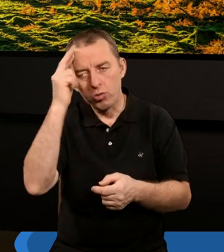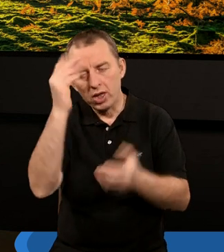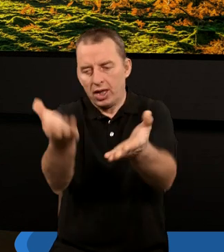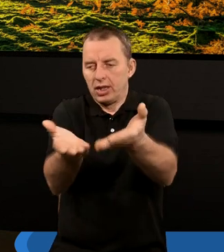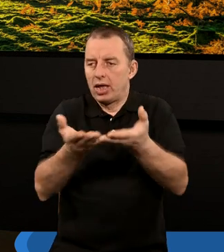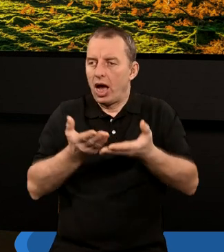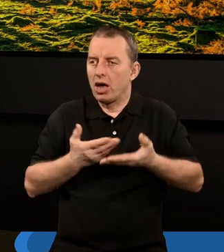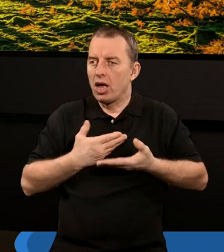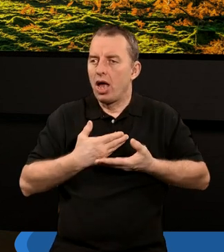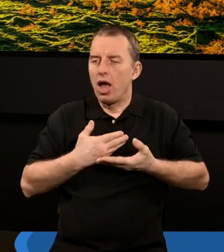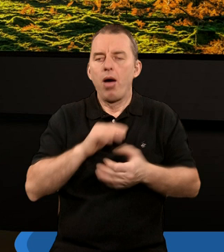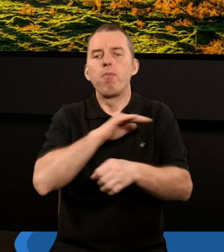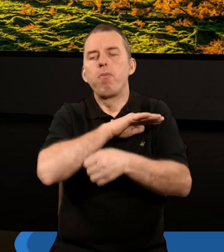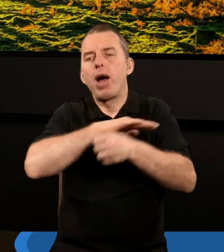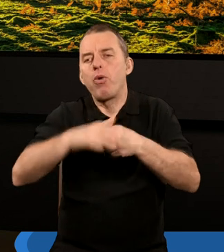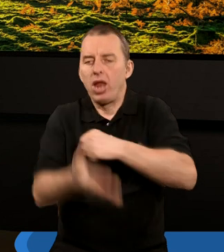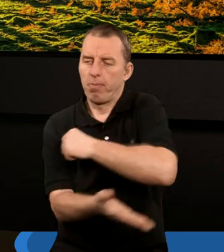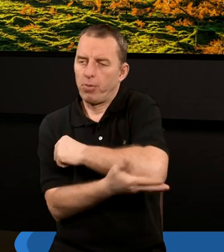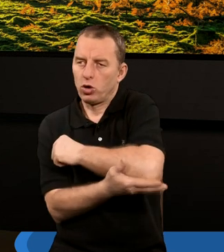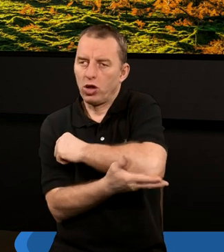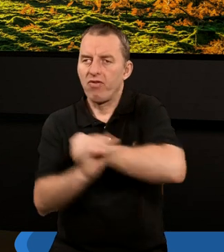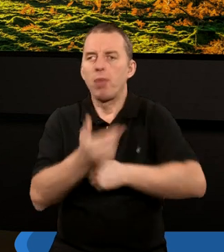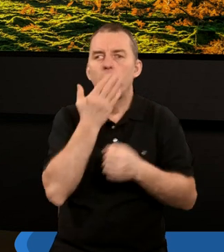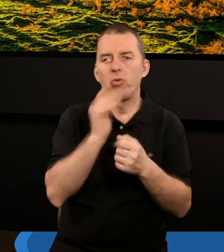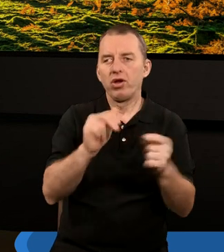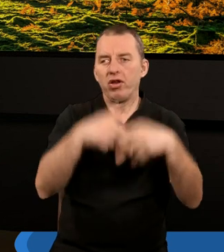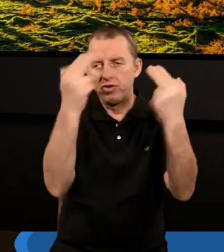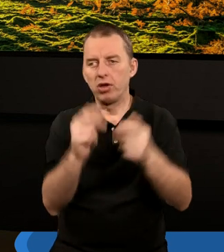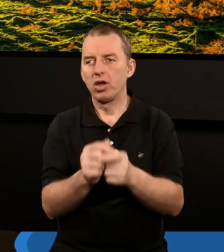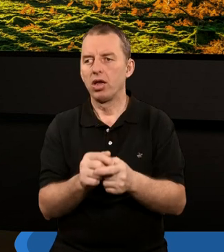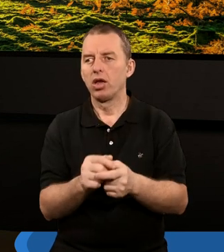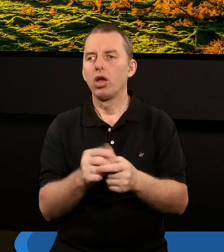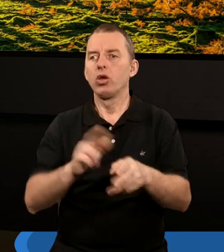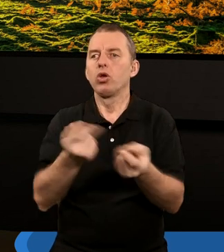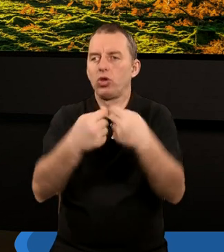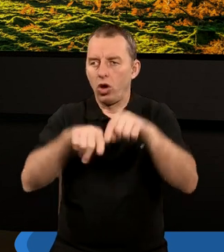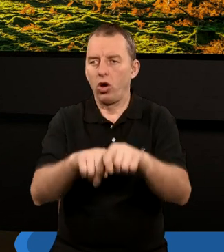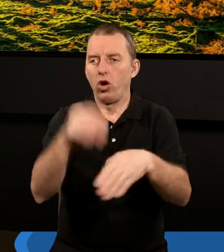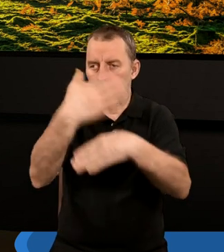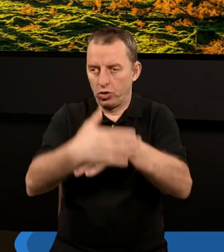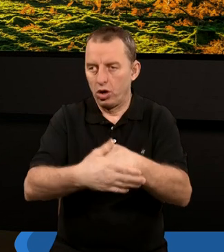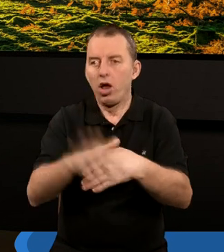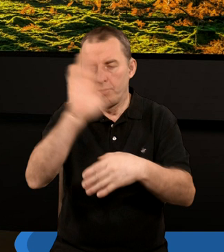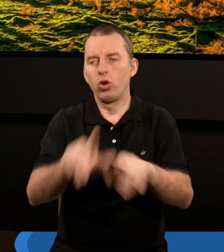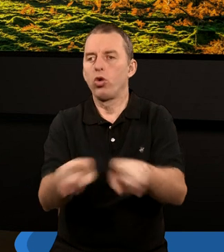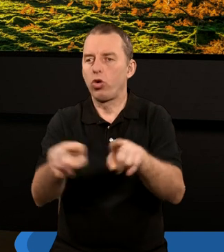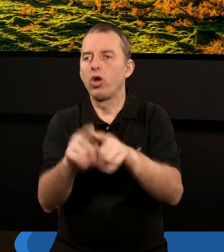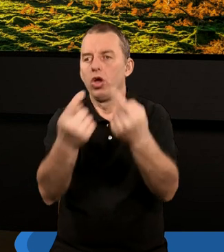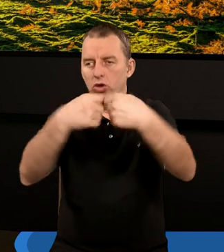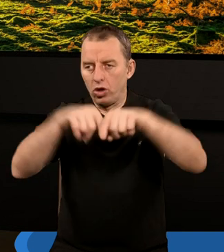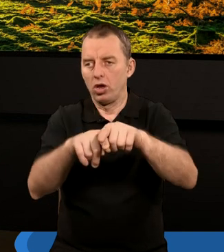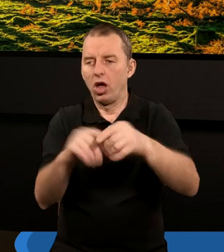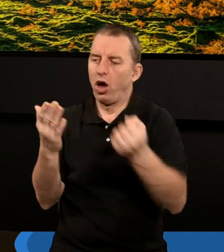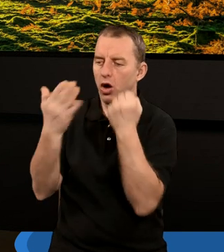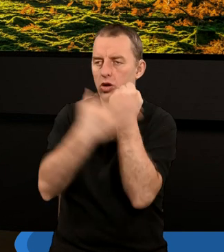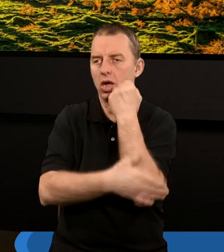daje pełne podstawy do tego, by mówić, że w niebie odbywa się sąd, a gdy się dokończy, Pan Bóg również dokona